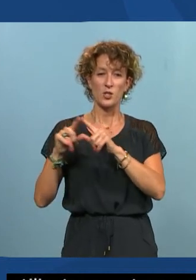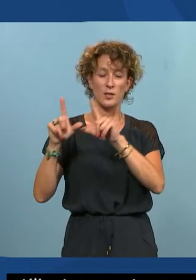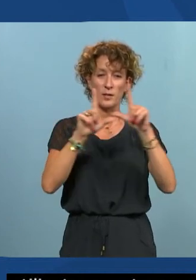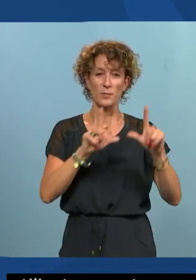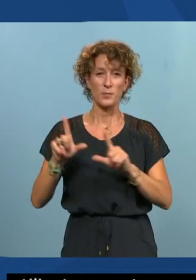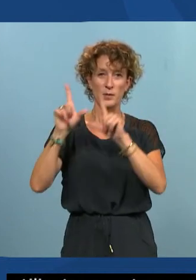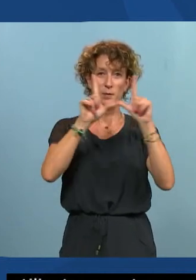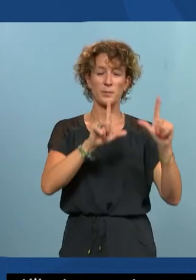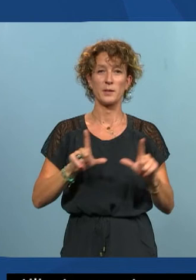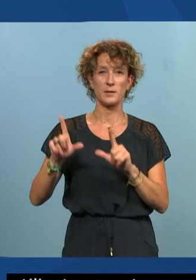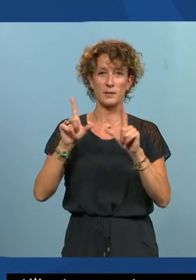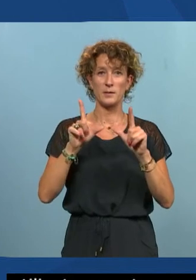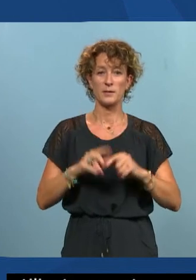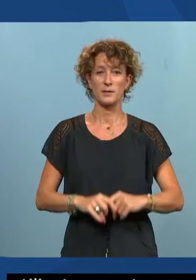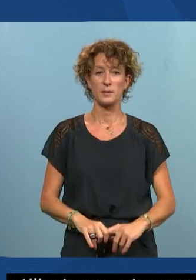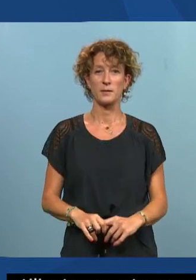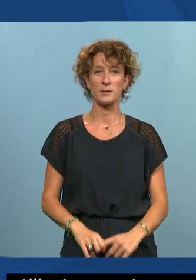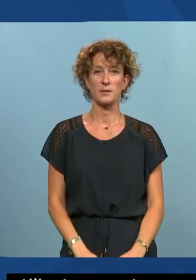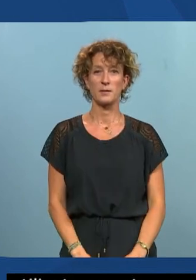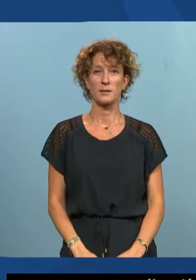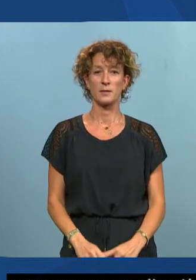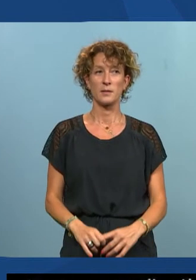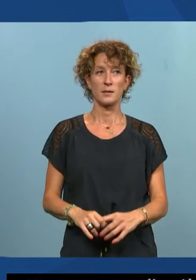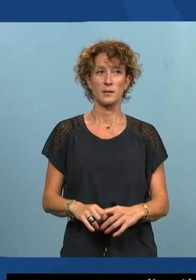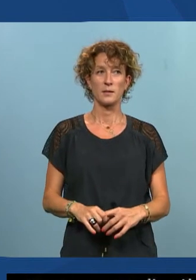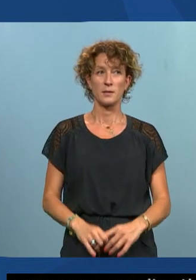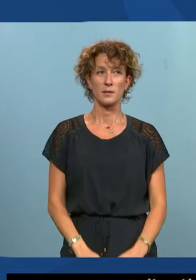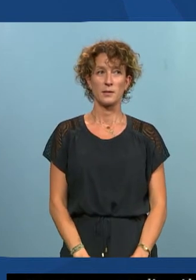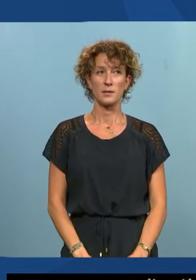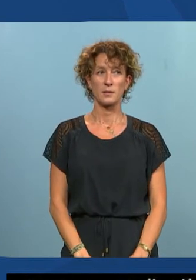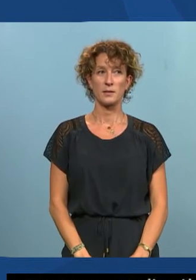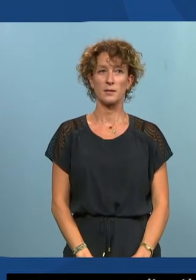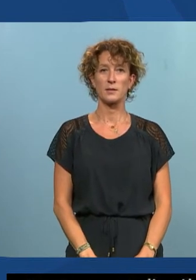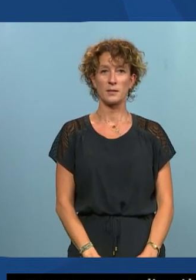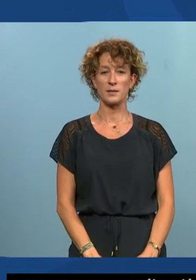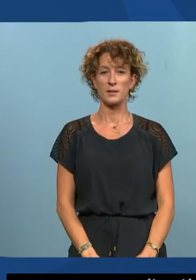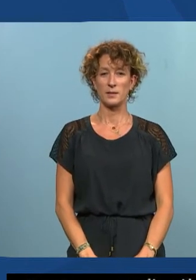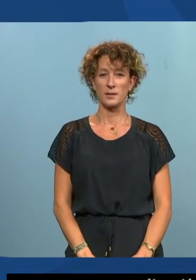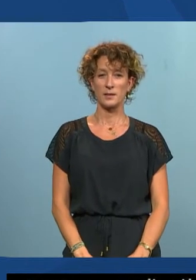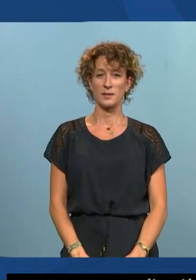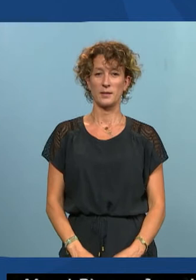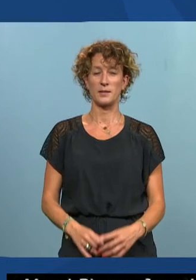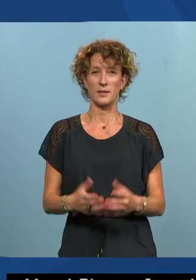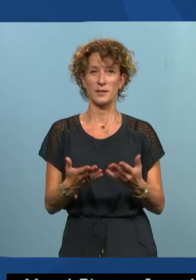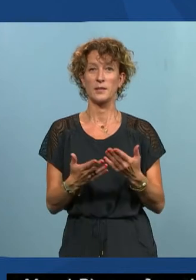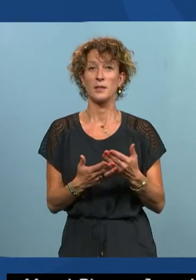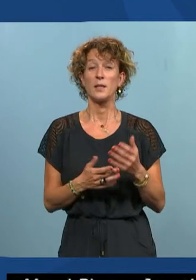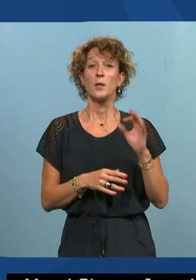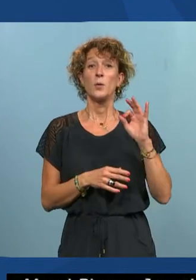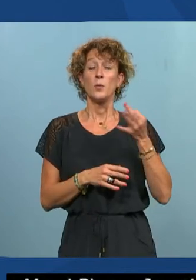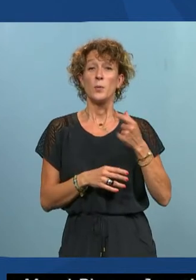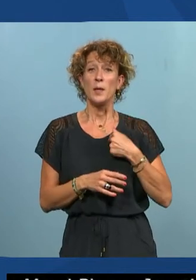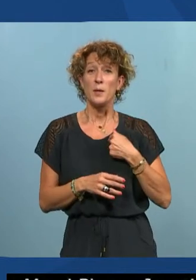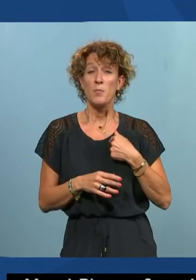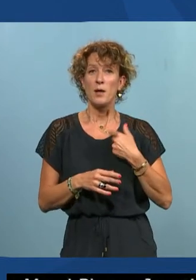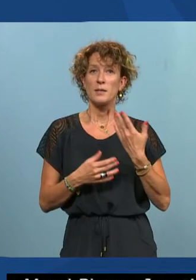lancer les les les différents sujets donc oui alors moi il y a comment agir